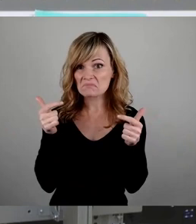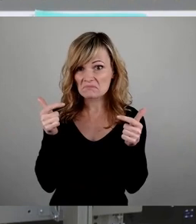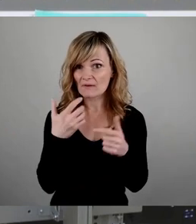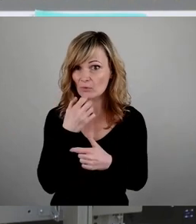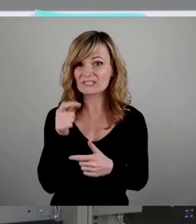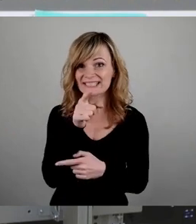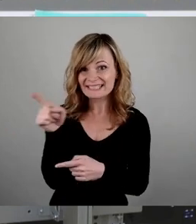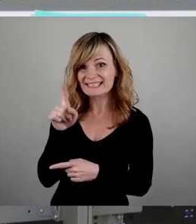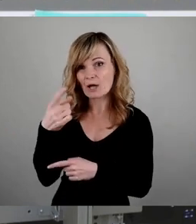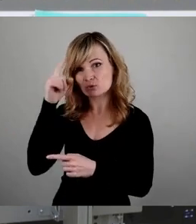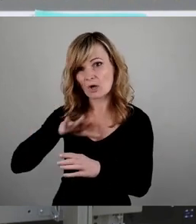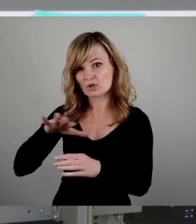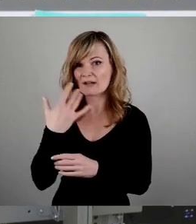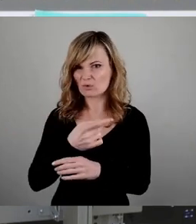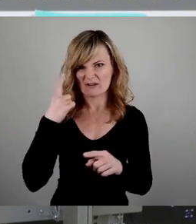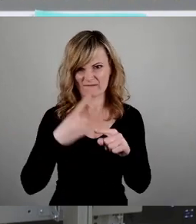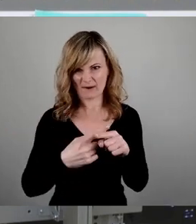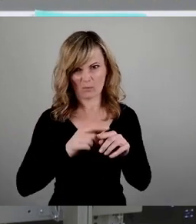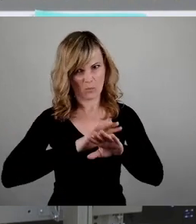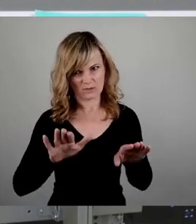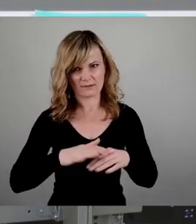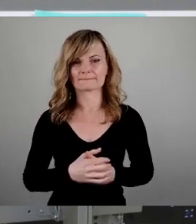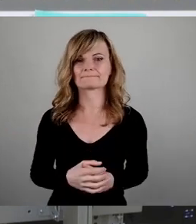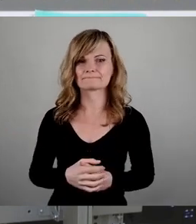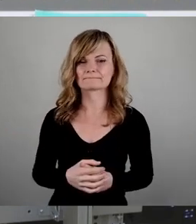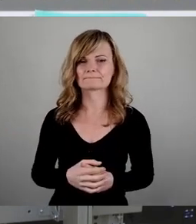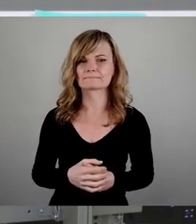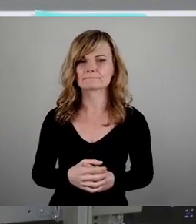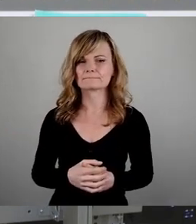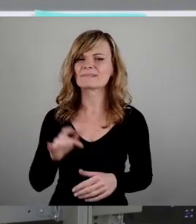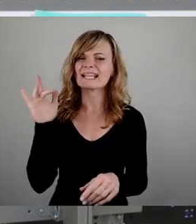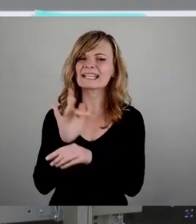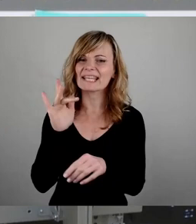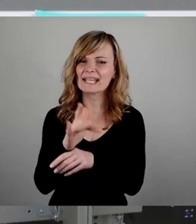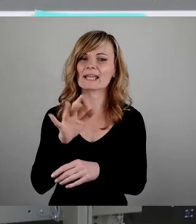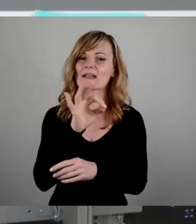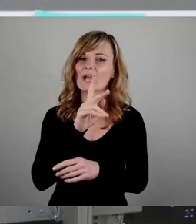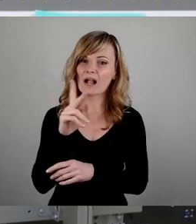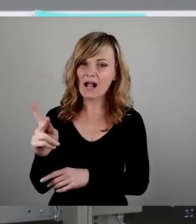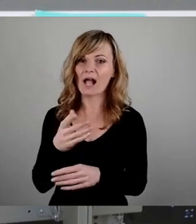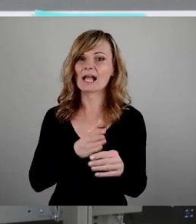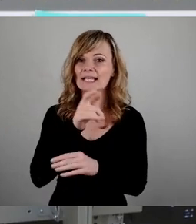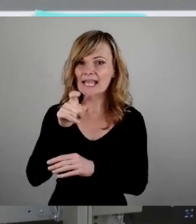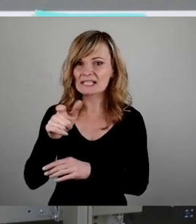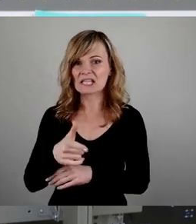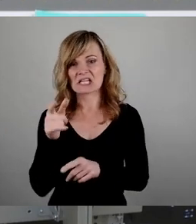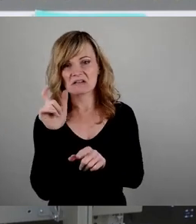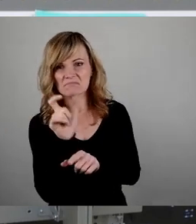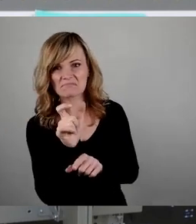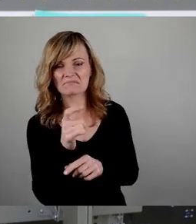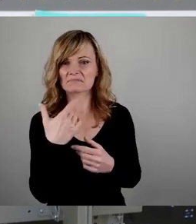auch gern in Deutschland verbieten wollen. Es sind diejenigen, die gegen FKK-Gäste vorgehen und eine